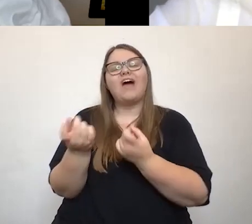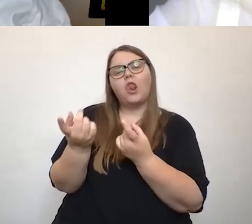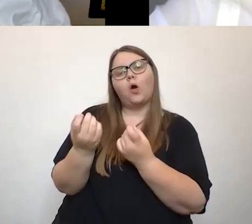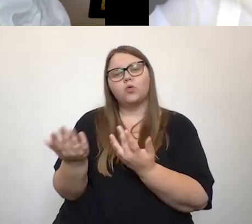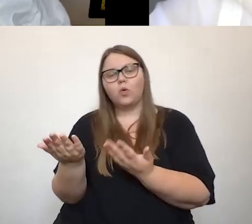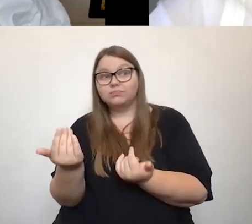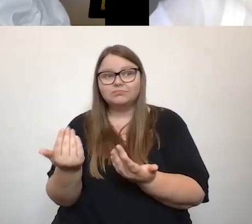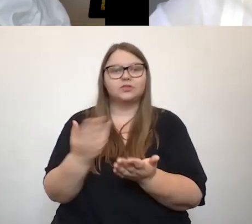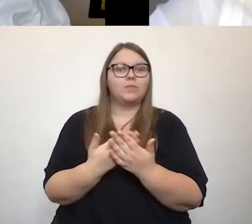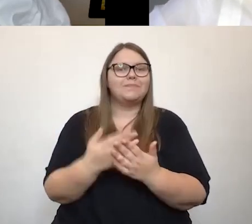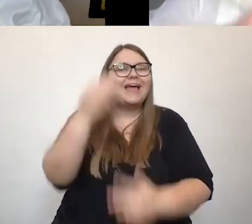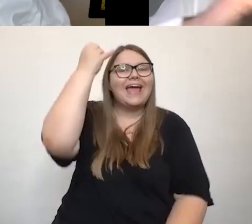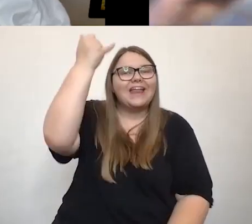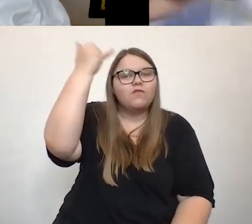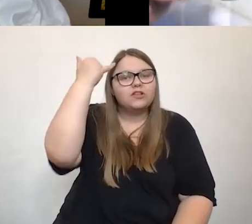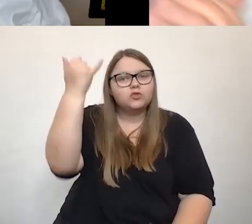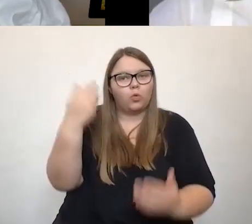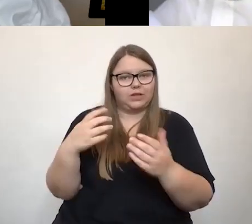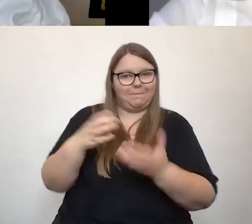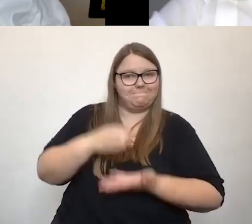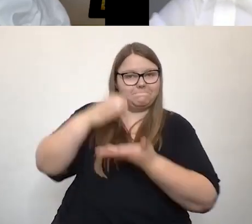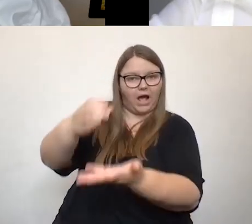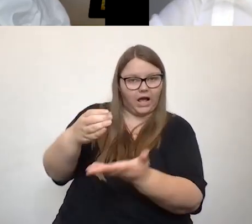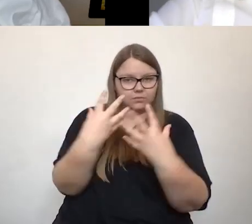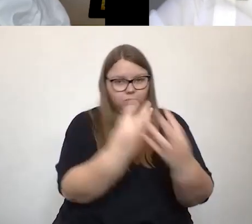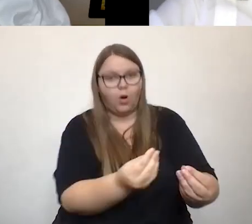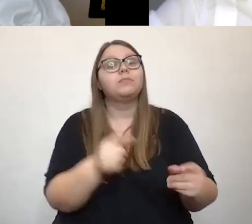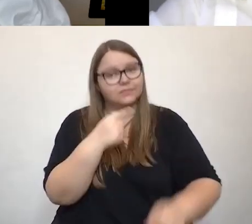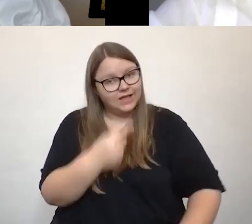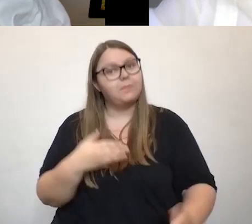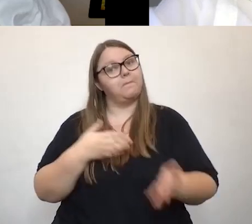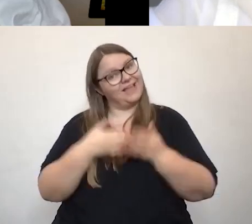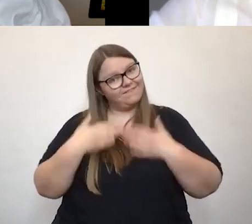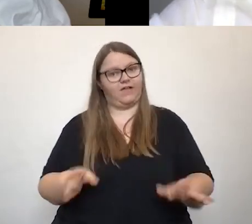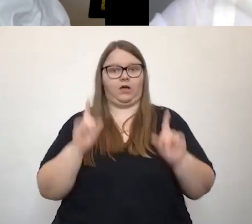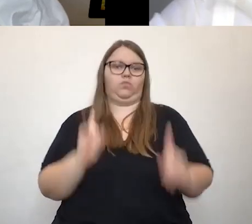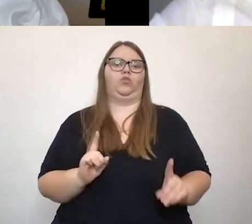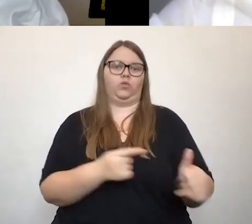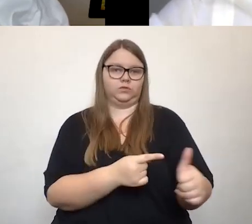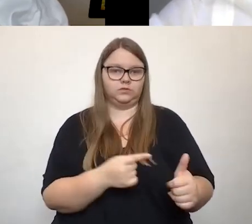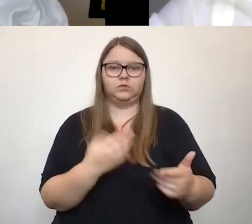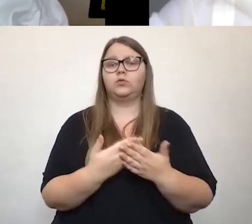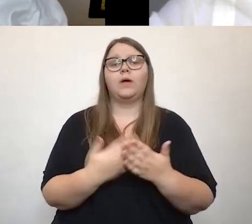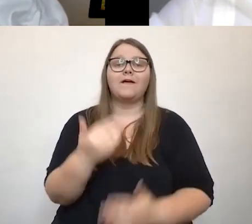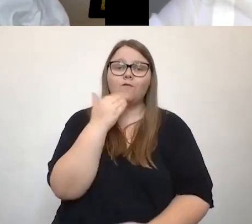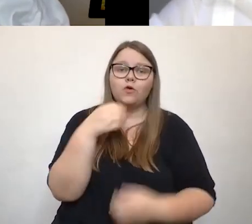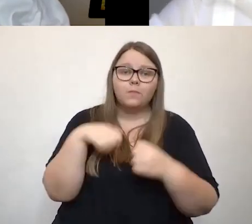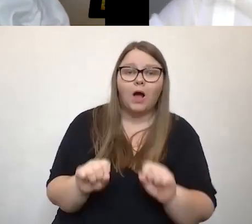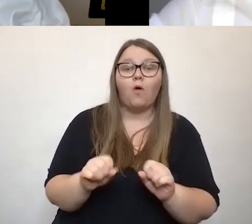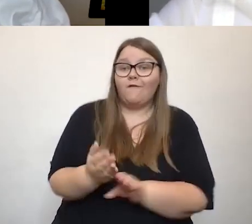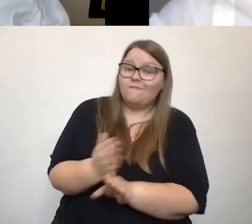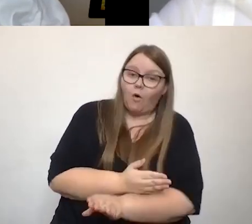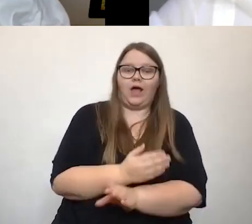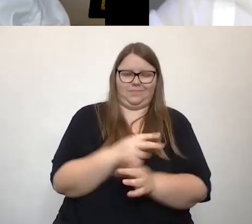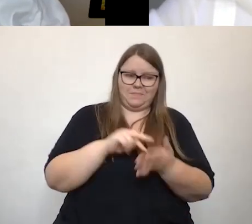Innovationspreise, die eben ganz, ganz klar in Design for All gehen, in natürlich in Förderprogramme, reden vom Wohnungsbau, wo das eben von vornherein mit